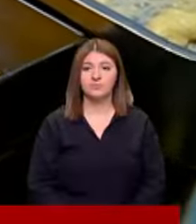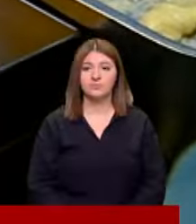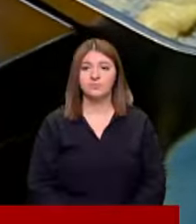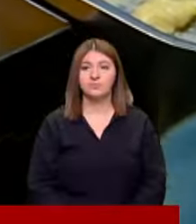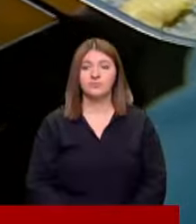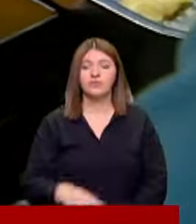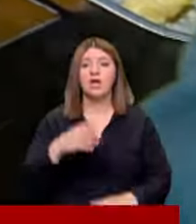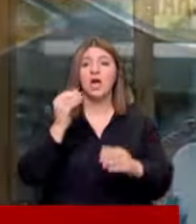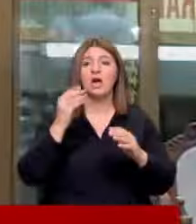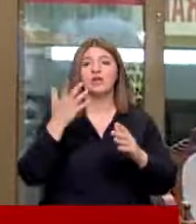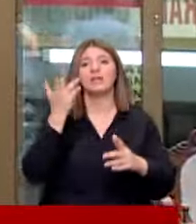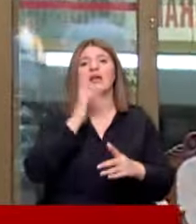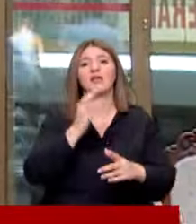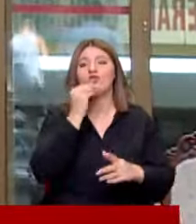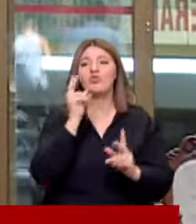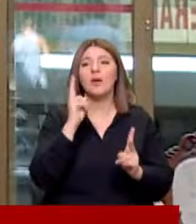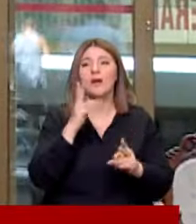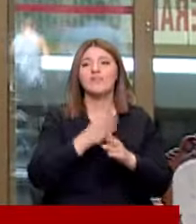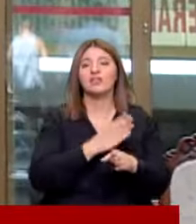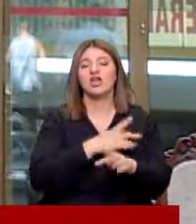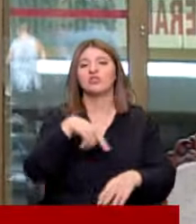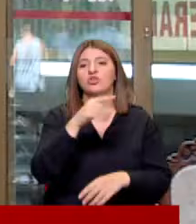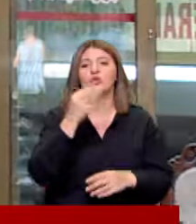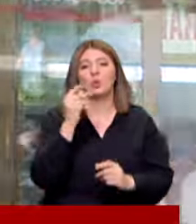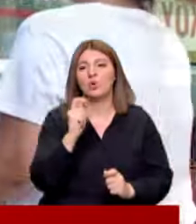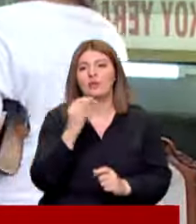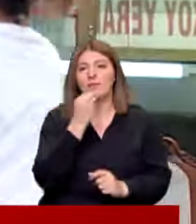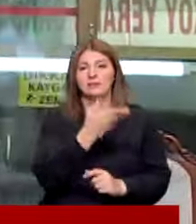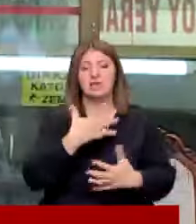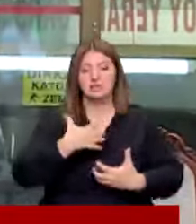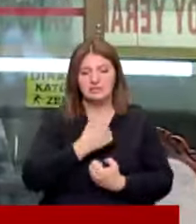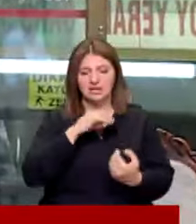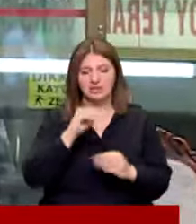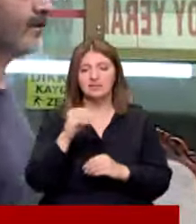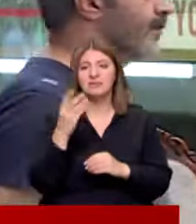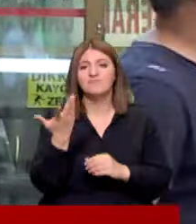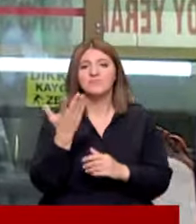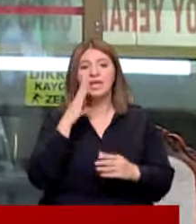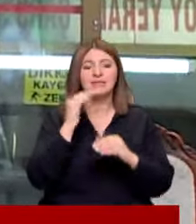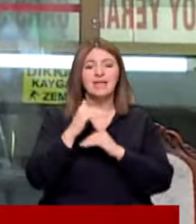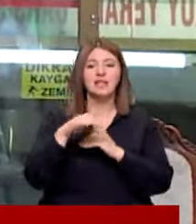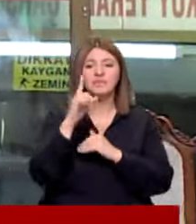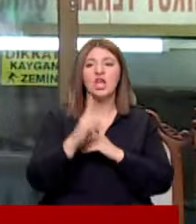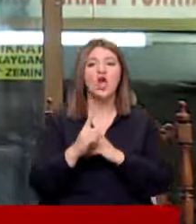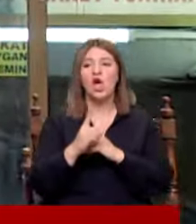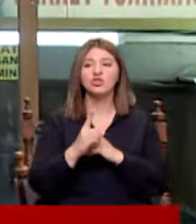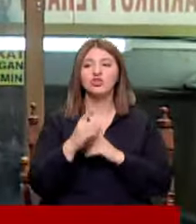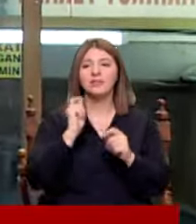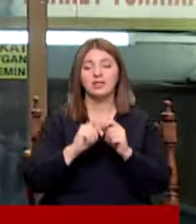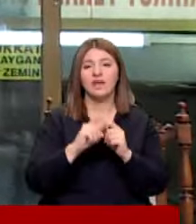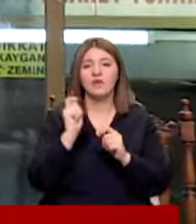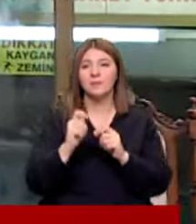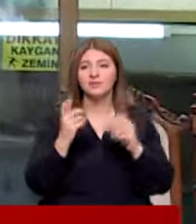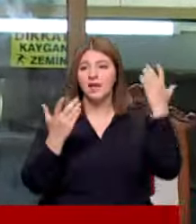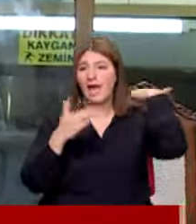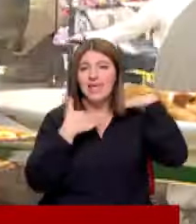Üst kesim insanlar yiyor normal vatandaşın çok zor yemesi Krizin getirdiği şey de insanlarımızın ilk önce tasarrufa